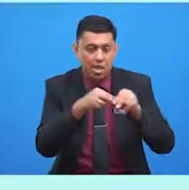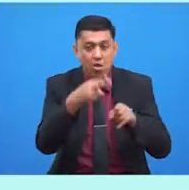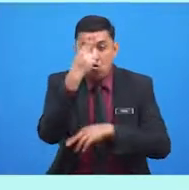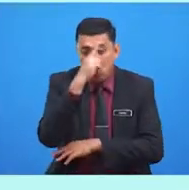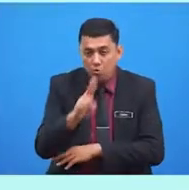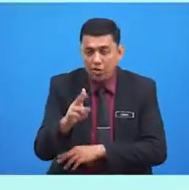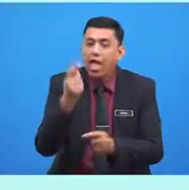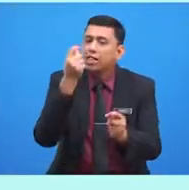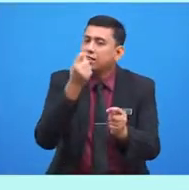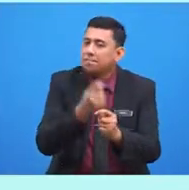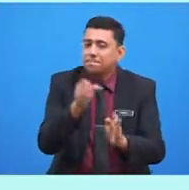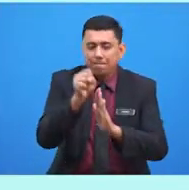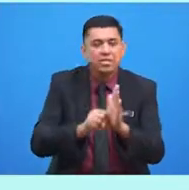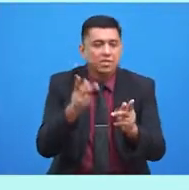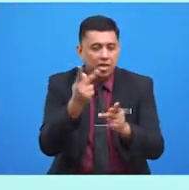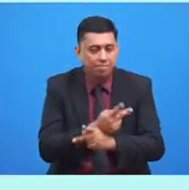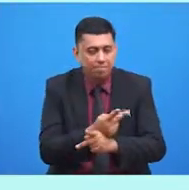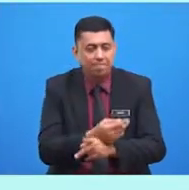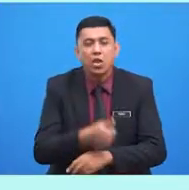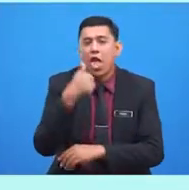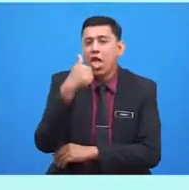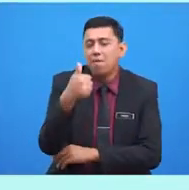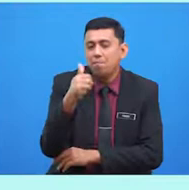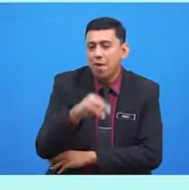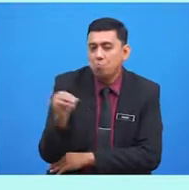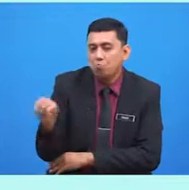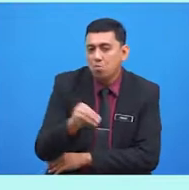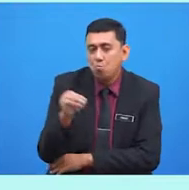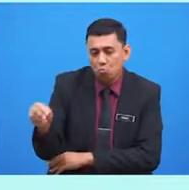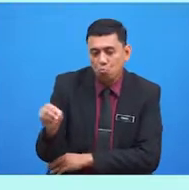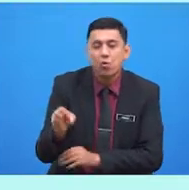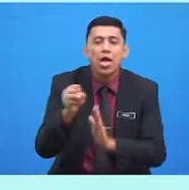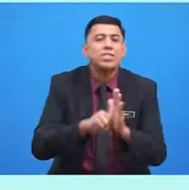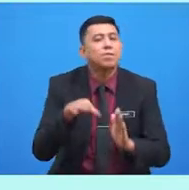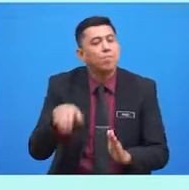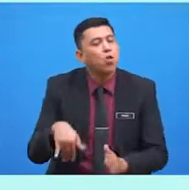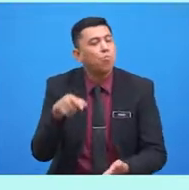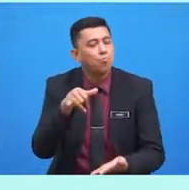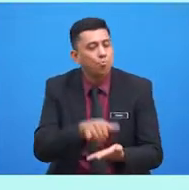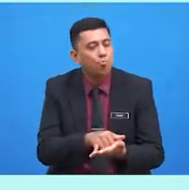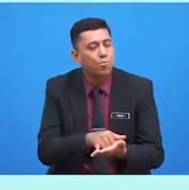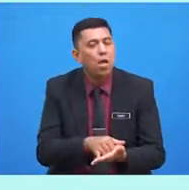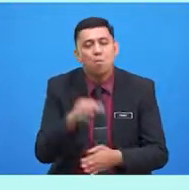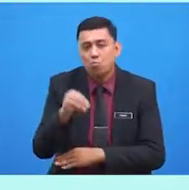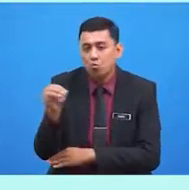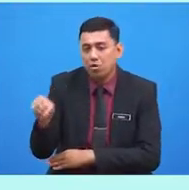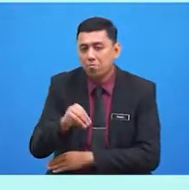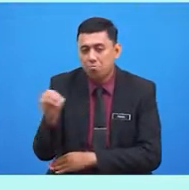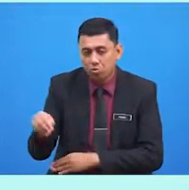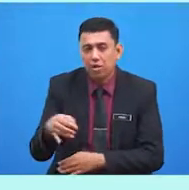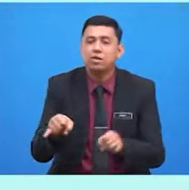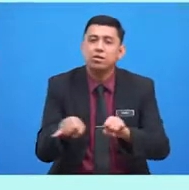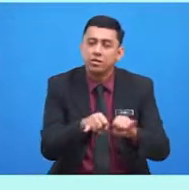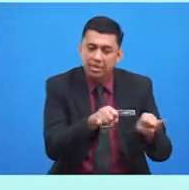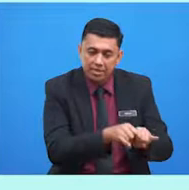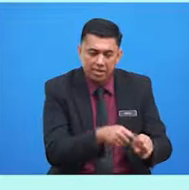Tepat sekali. Hebat, murid-murid. Sebelum itu, murid-murid juga sentiasa